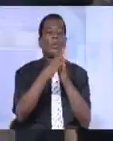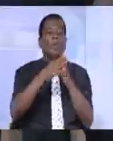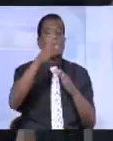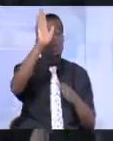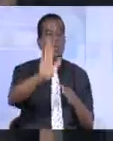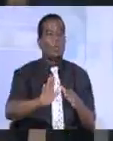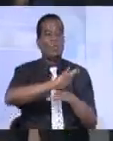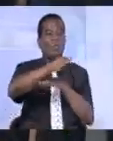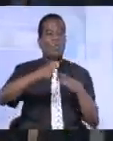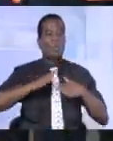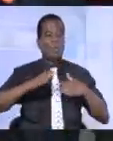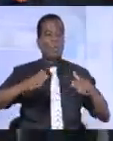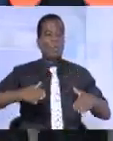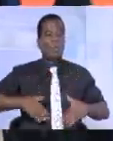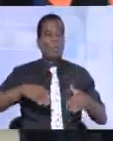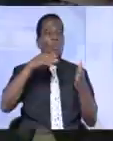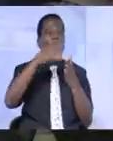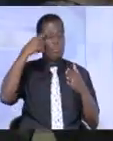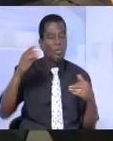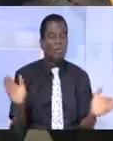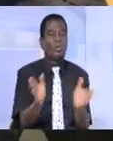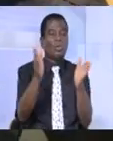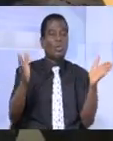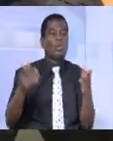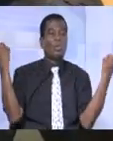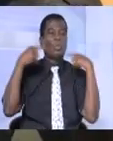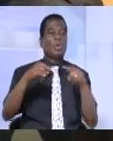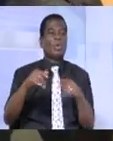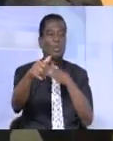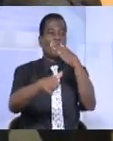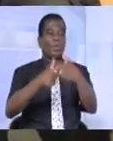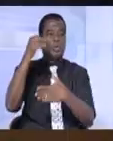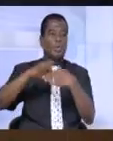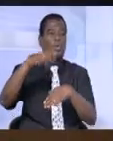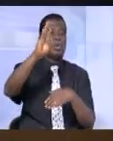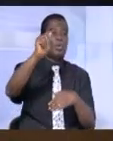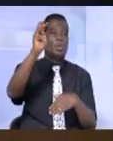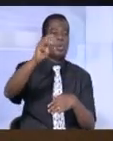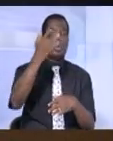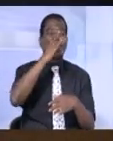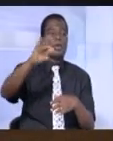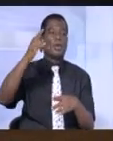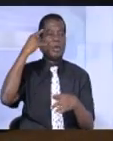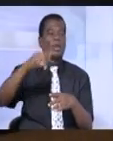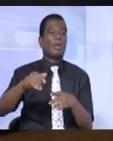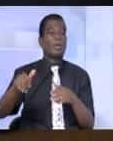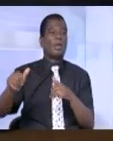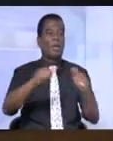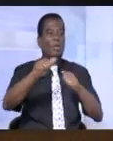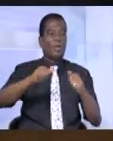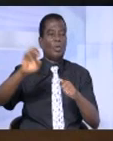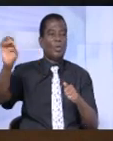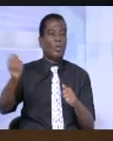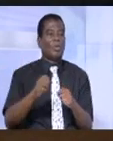salué tout le corps médical pour sa mobilisation pendant les événements de Grand Bassam. Grâce à leur proactivité, grâce à leur